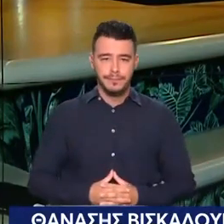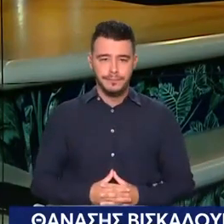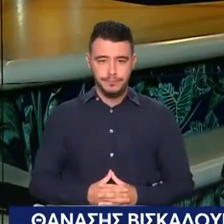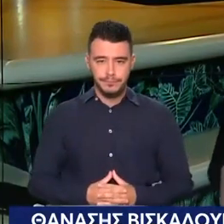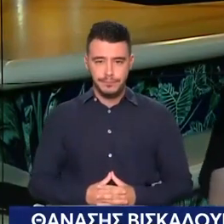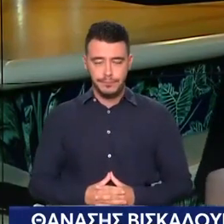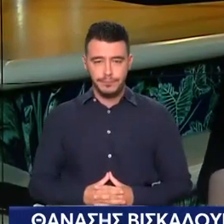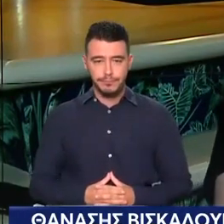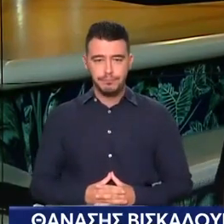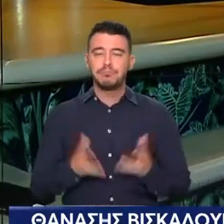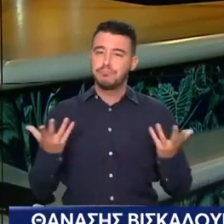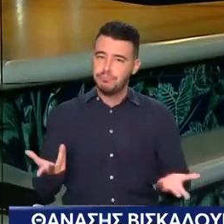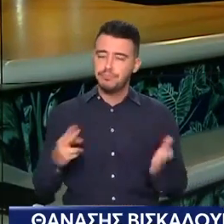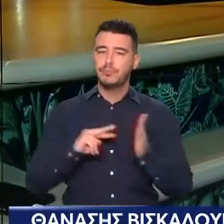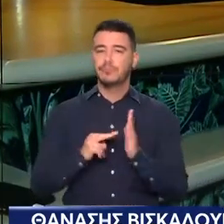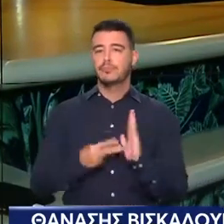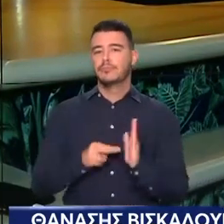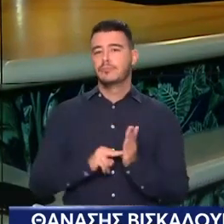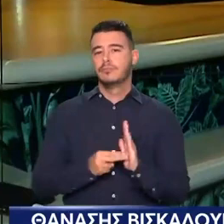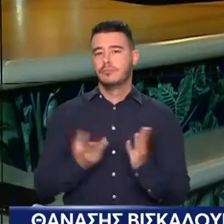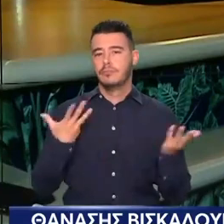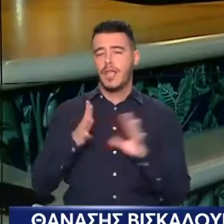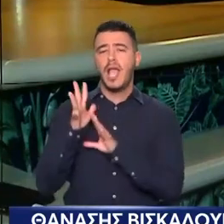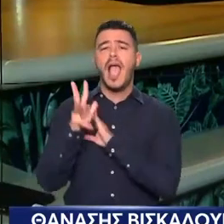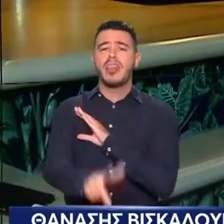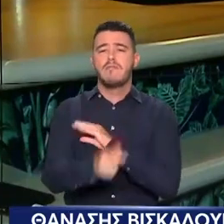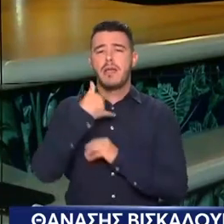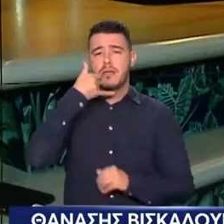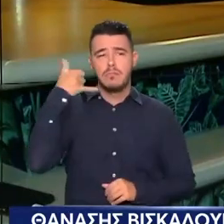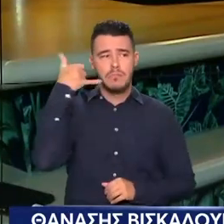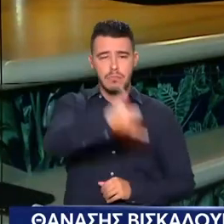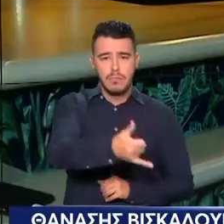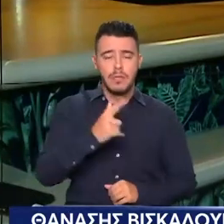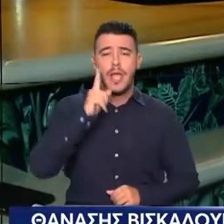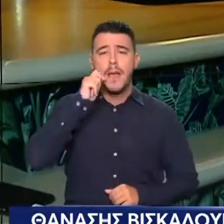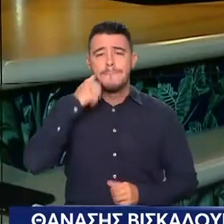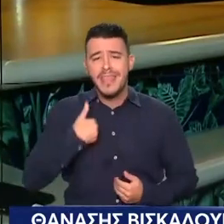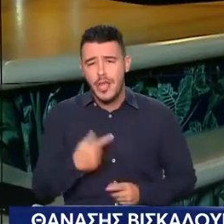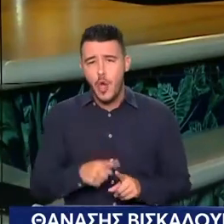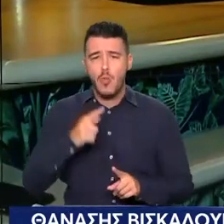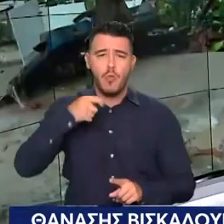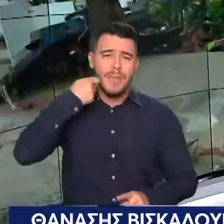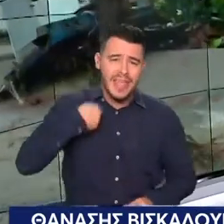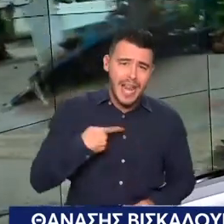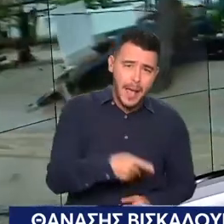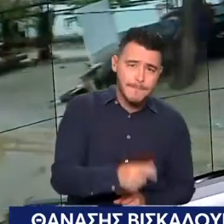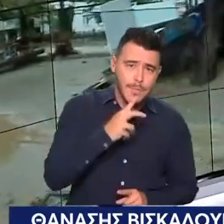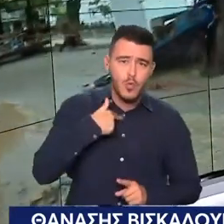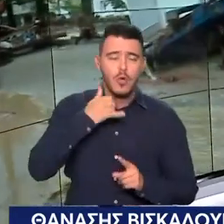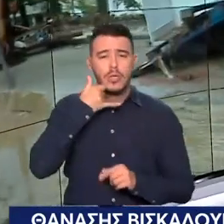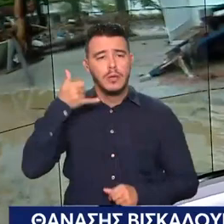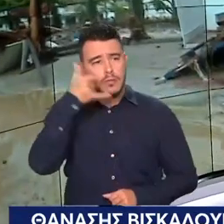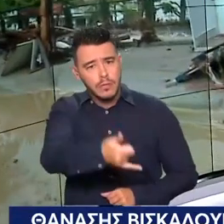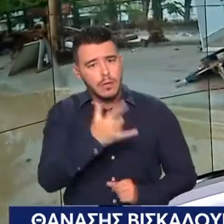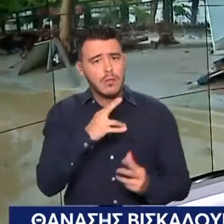Κοίτα Νίκο μου Μιλάω καθημερινά με τον πεθερό μου και την πεθερά μου Και με τους συγχωριανούς μου Γιατί τον βλοχό είναι ένα χωριό που το έχω αγαπήσει πάρα πολύ